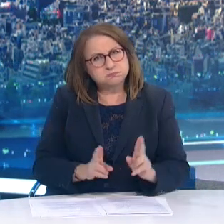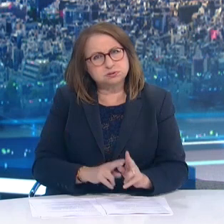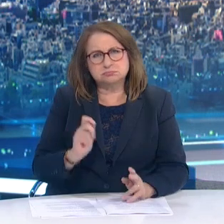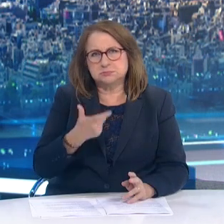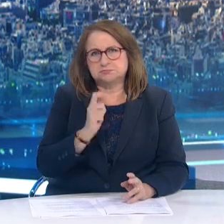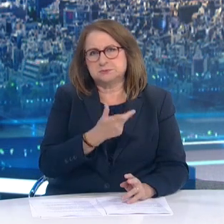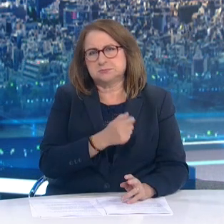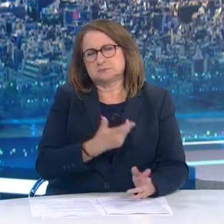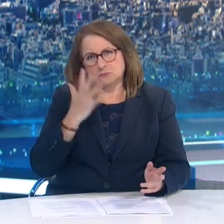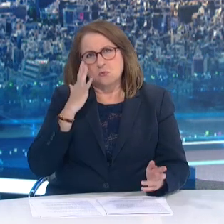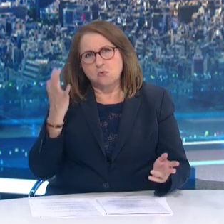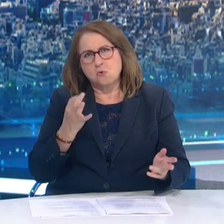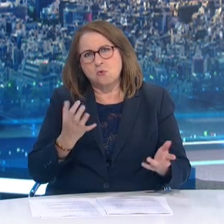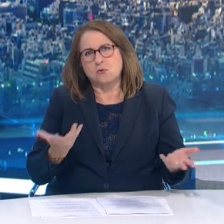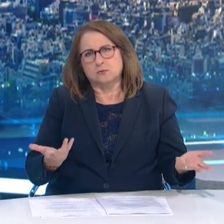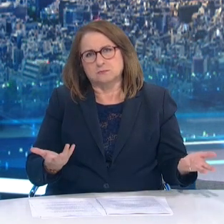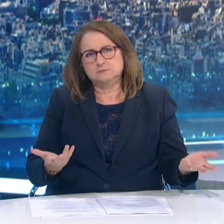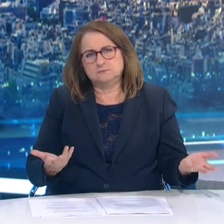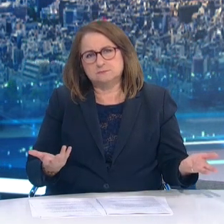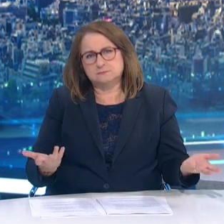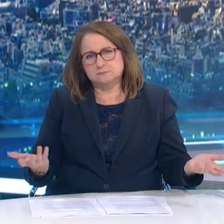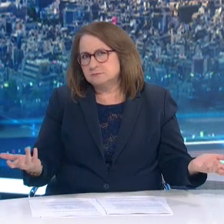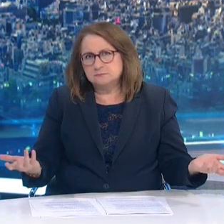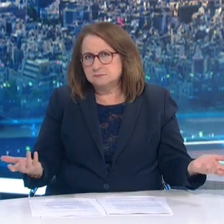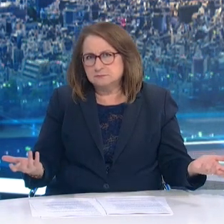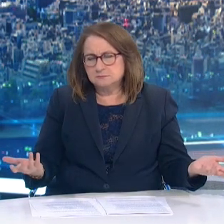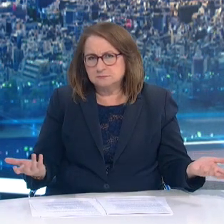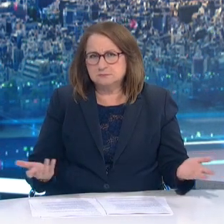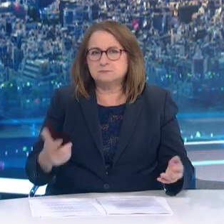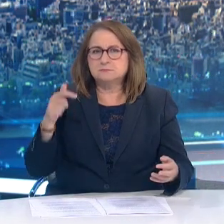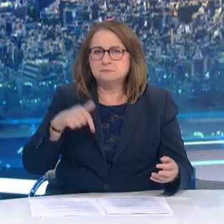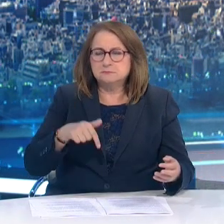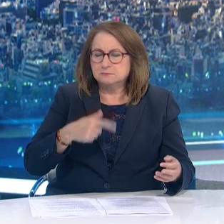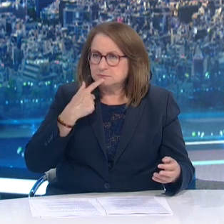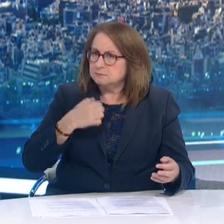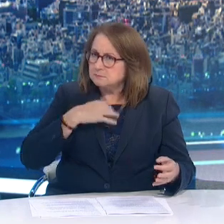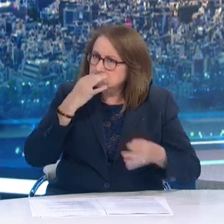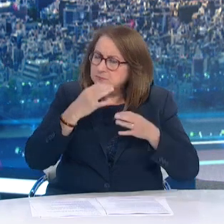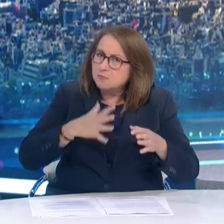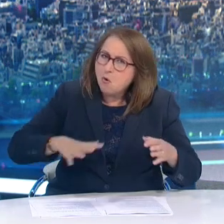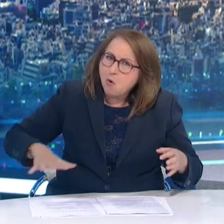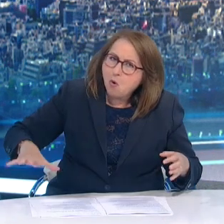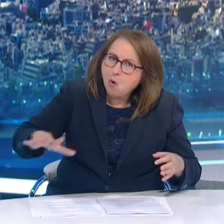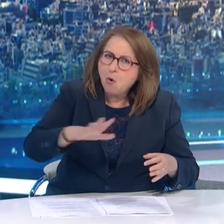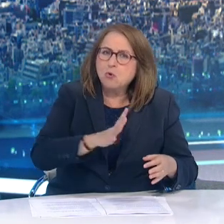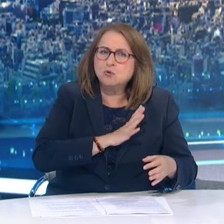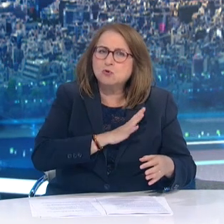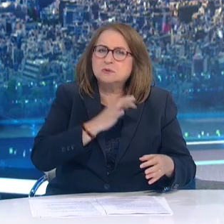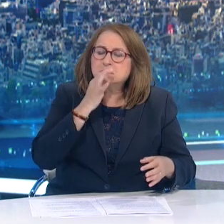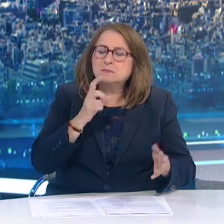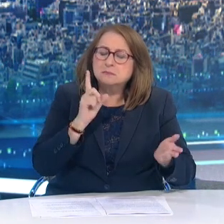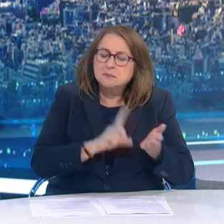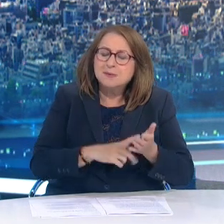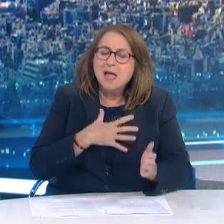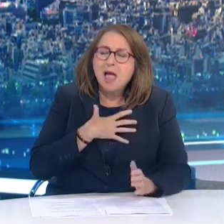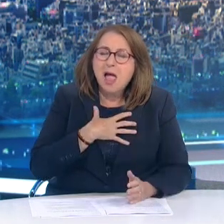ασφαλείς Δεν υπάρχει κανένα ζήτημα τιμωρητικού χαρακτήρα Αυτό που καλούμε όλους τους αγαπητούς συμπολίτες Είναι να εμπιστευτούν